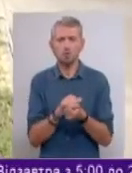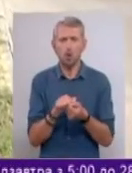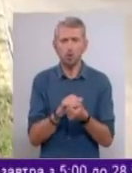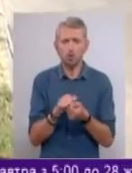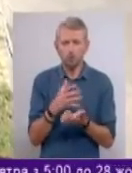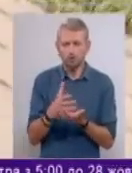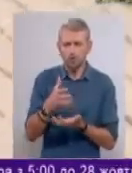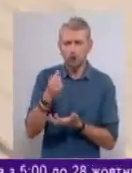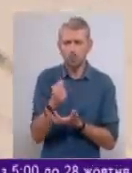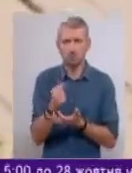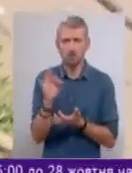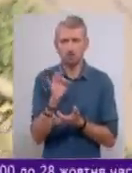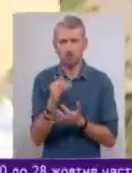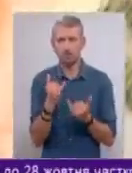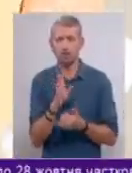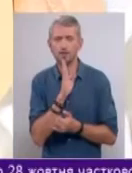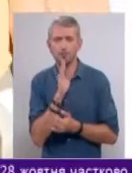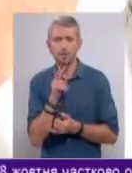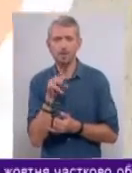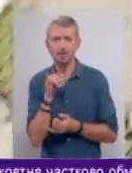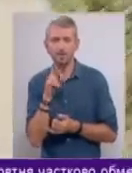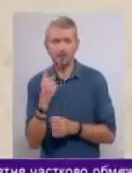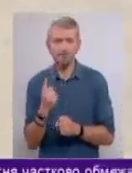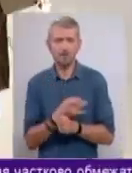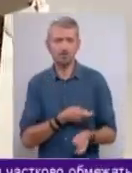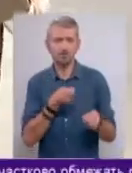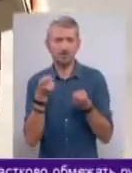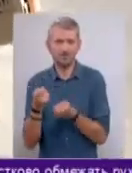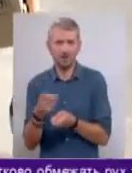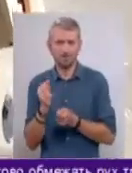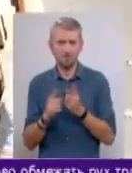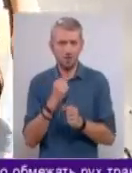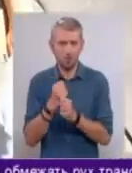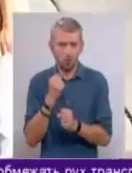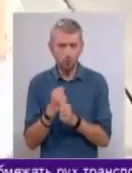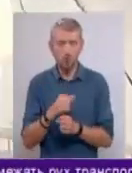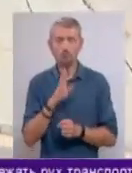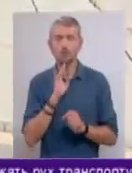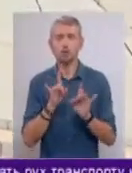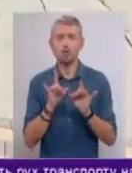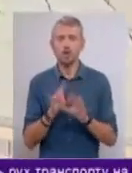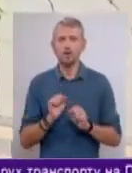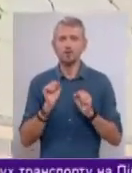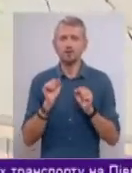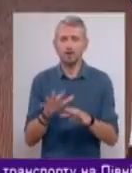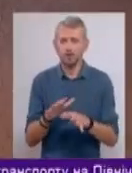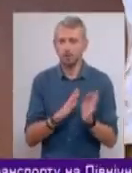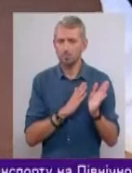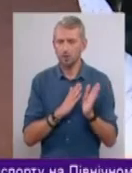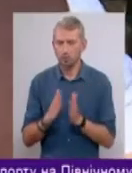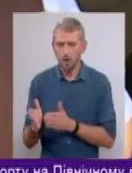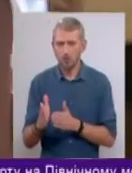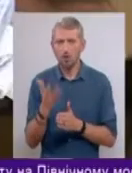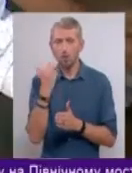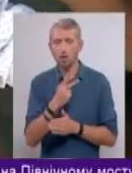пакети каштанів. Сьогодні пані Лідія вперше несе коричневі плоди на переробку. Жінка розповідає, здає вторматеріали регулярно. І